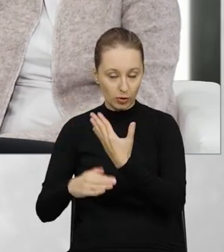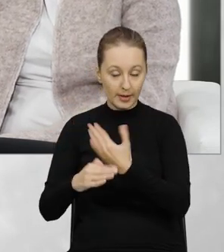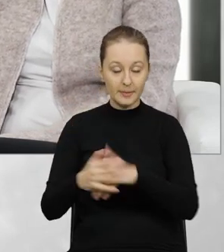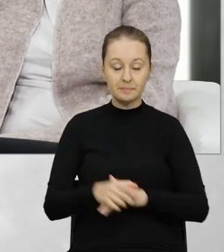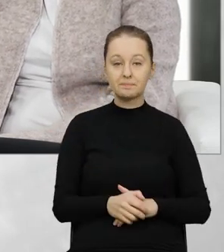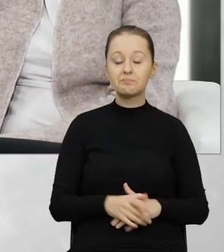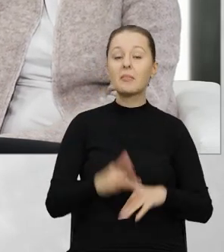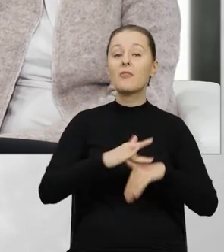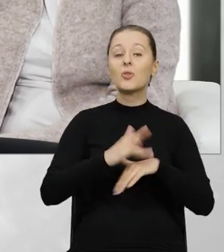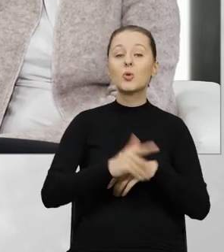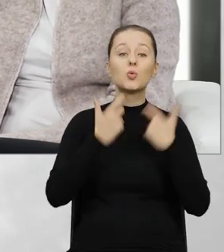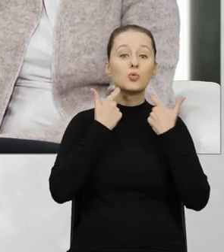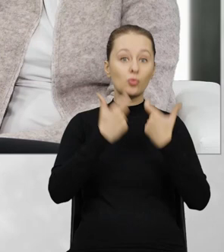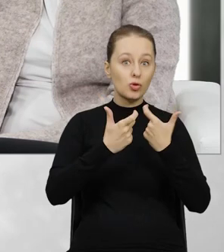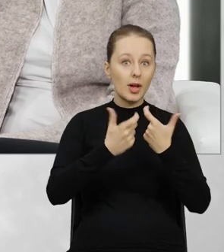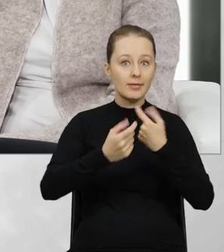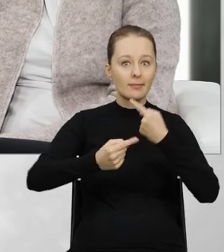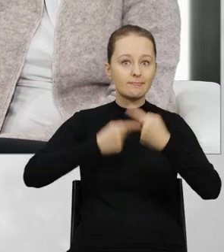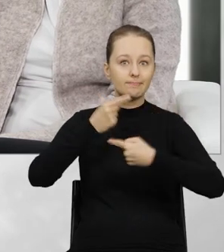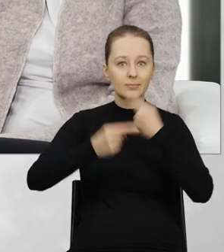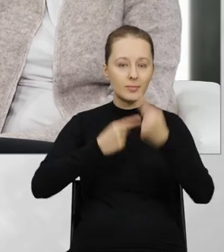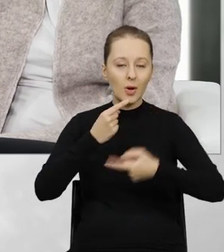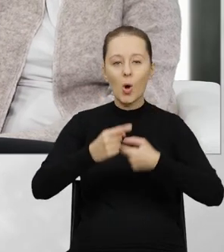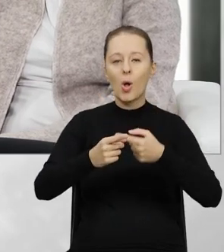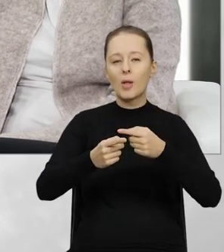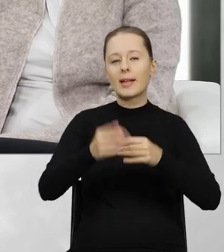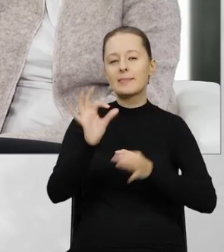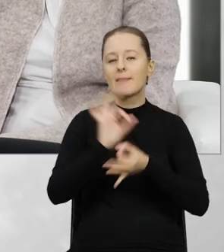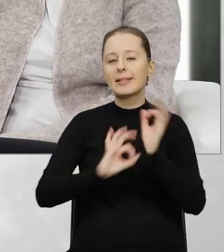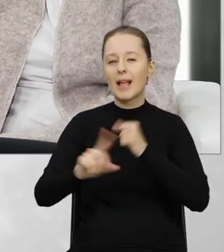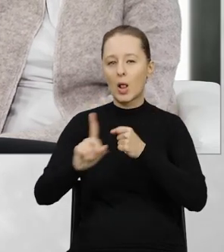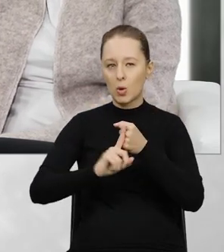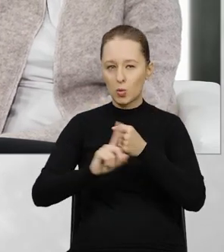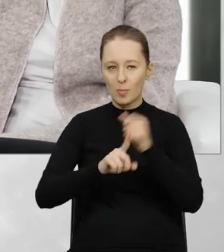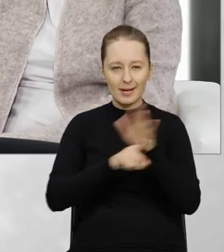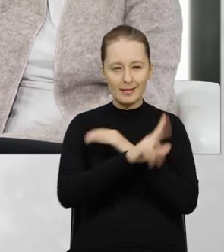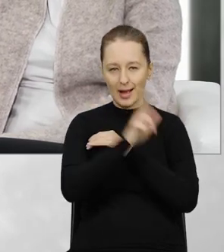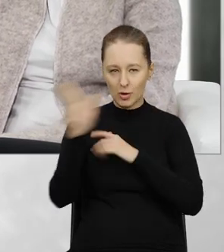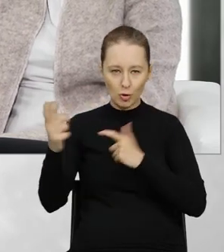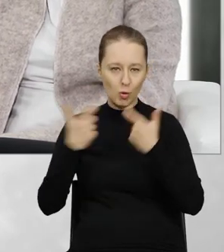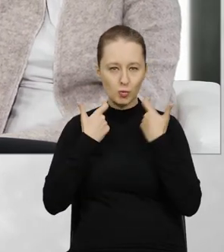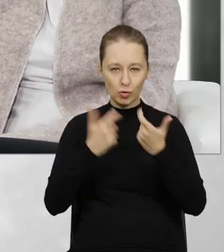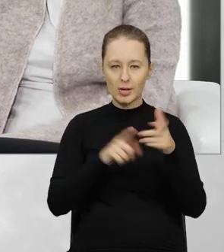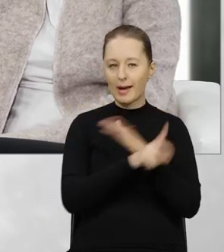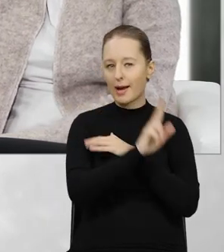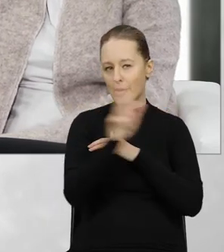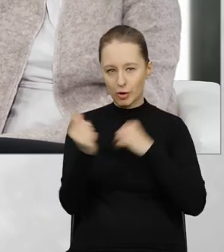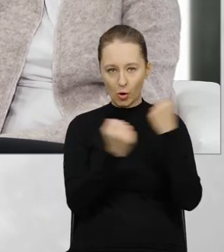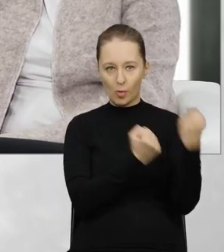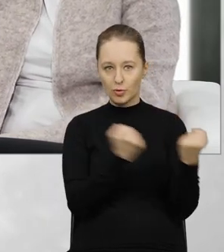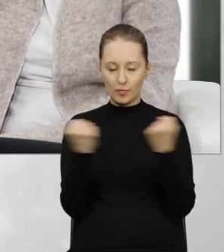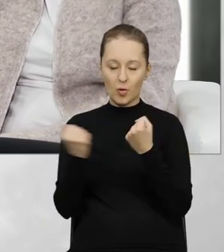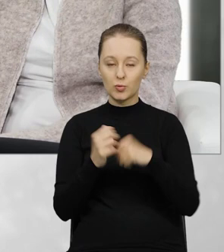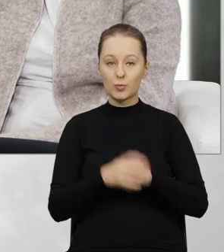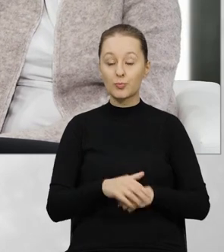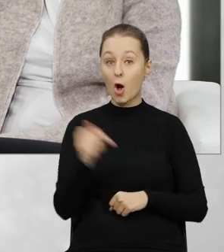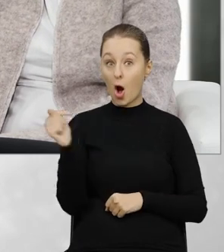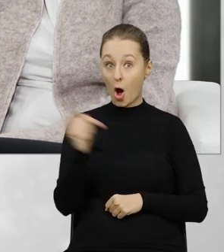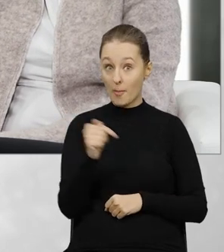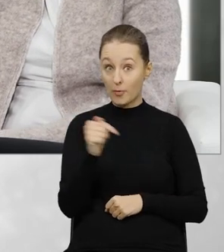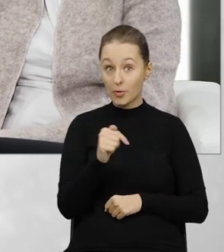W wyniku zgłoszenia generowany jest unikatowy numer, tak zwany numer referencyjny dla każdego zgłoszenia, każdego przewozu. I